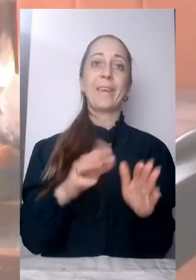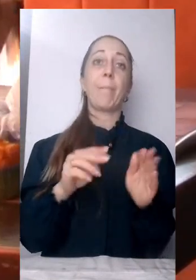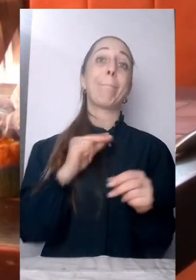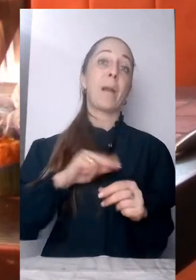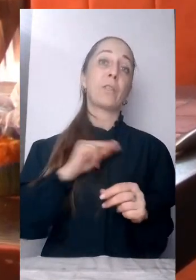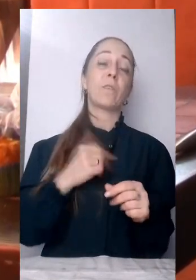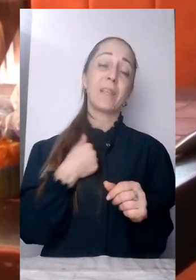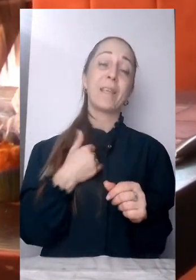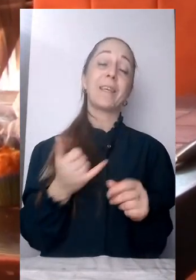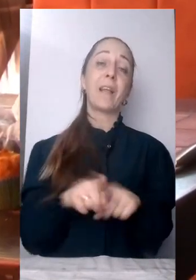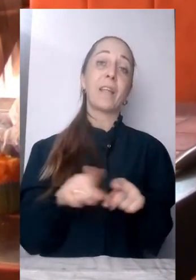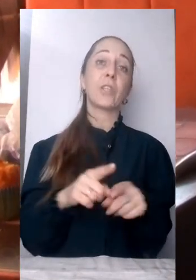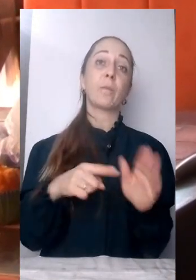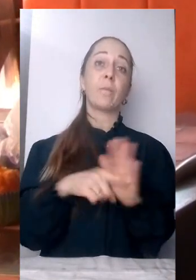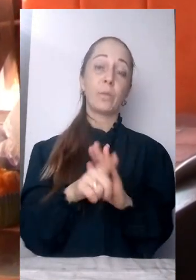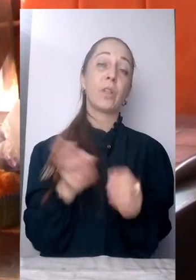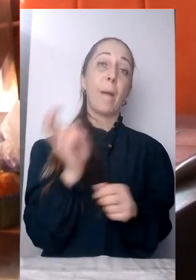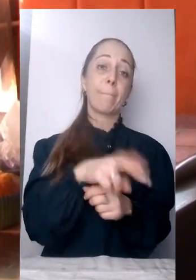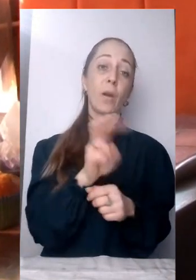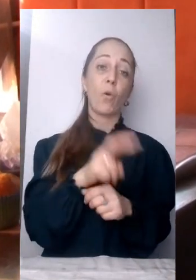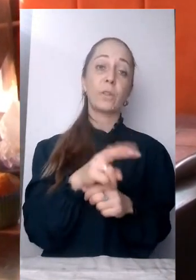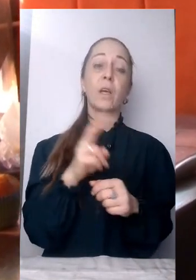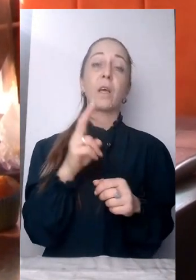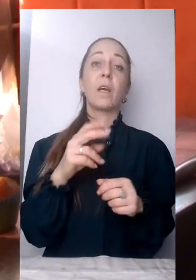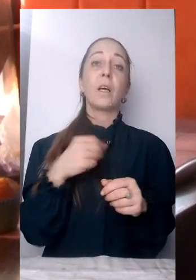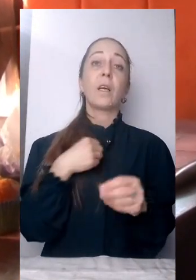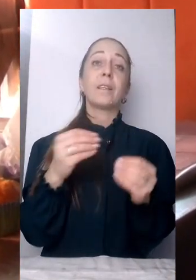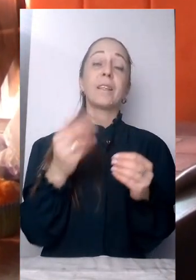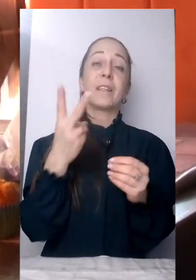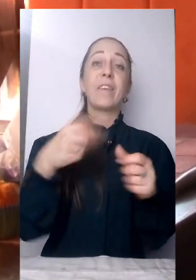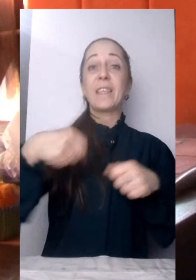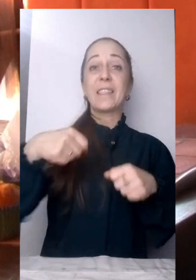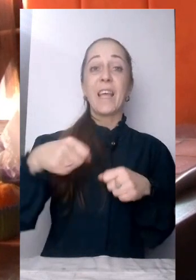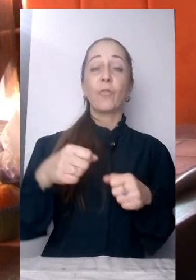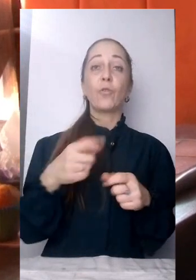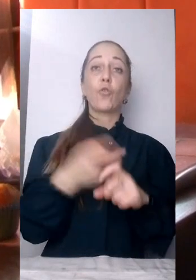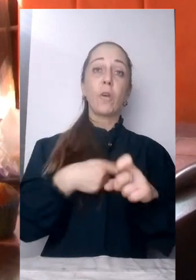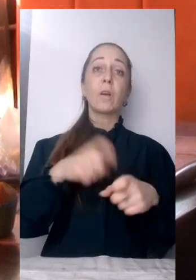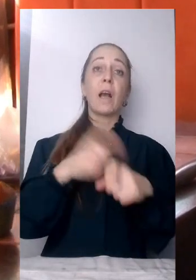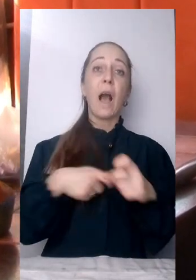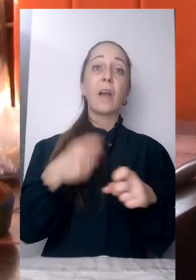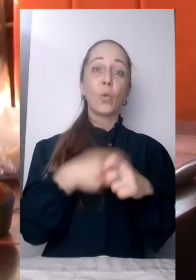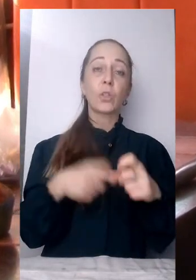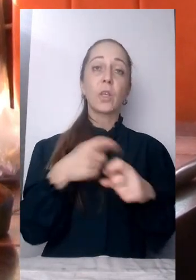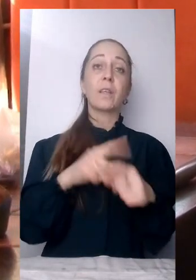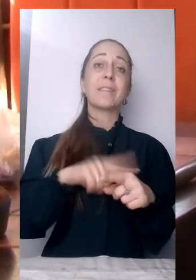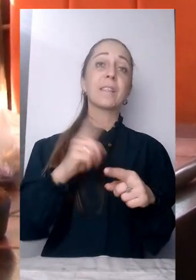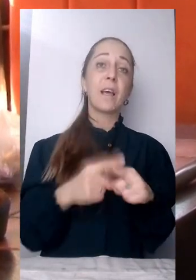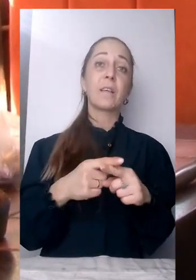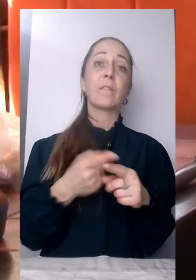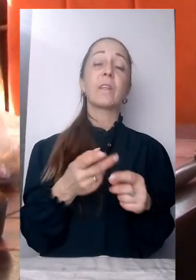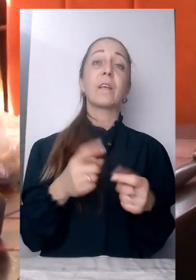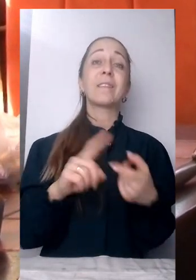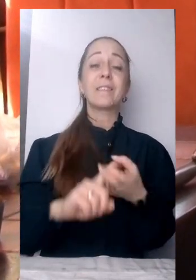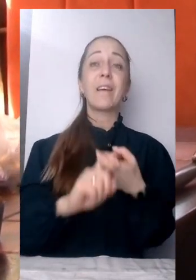ходити. Картоплю, ну, дві сєточки, дві-три сєточки перечищаємо. Це залежить від обсягу роботи. Якщо ми робимо